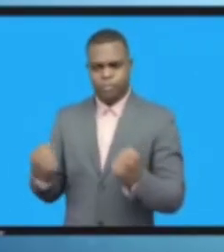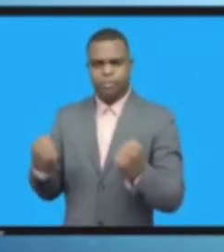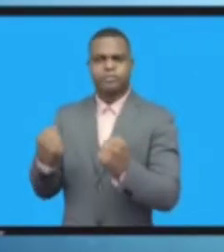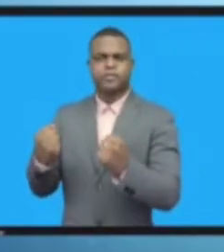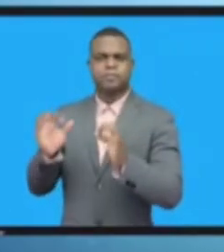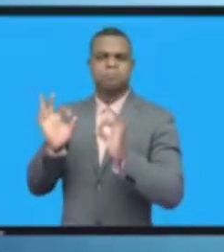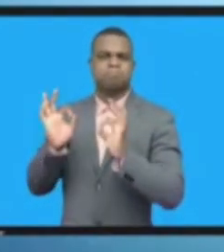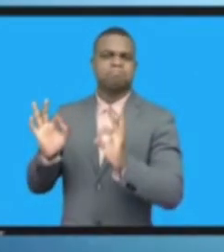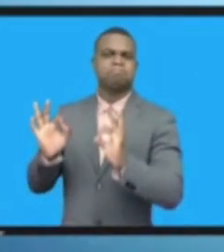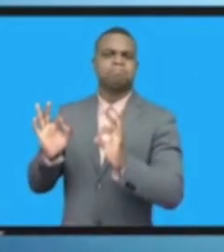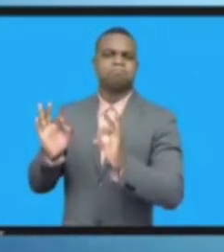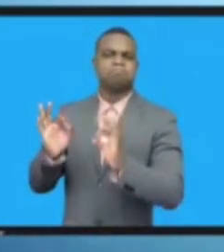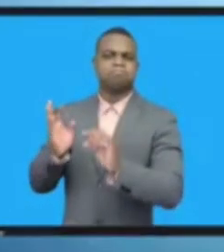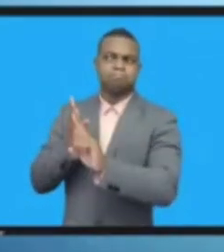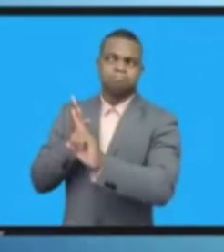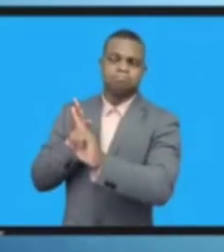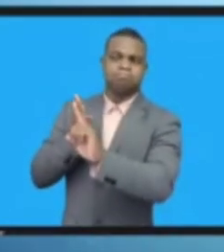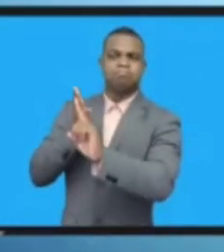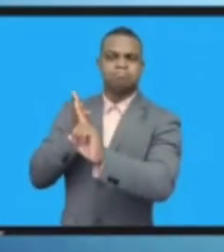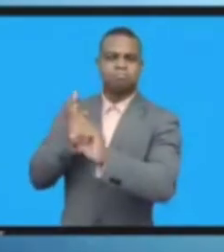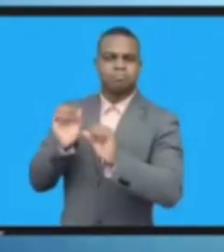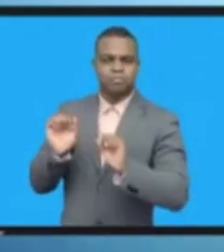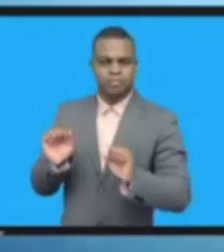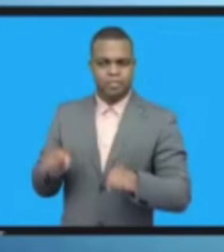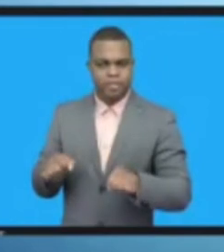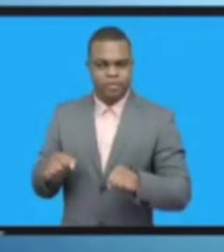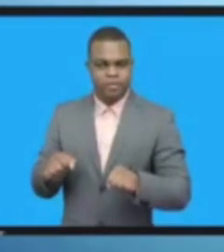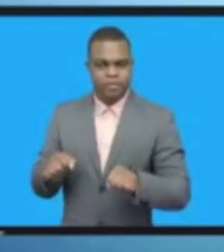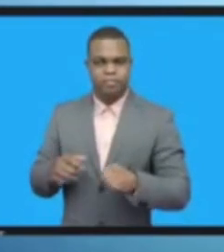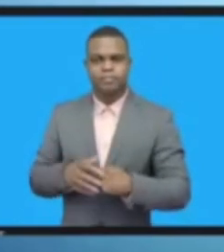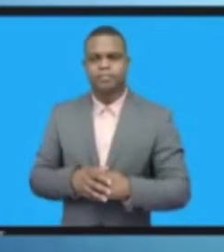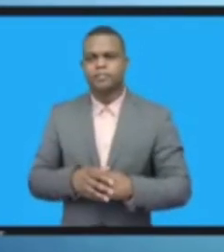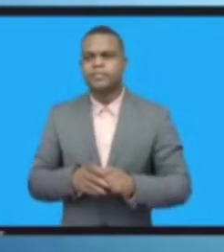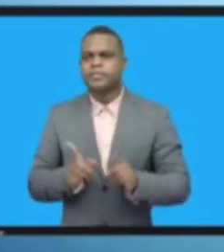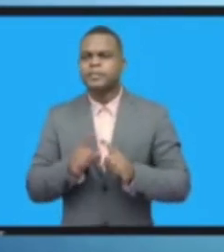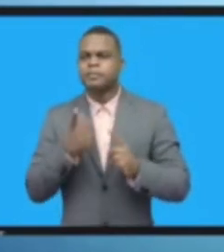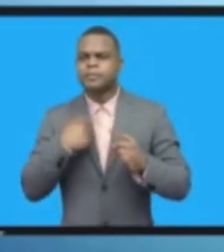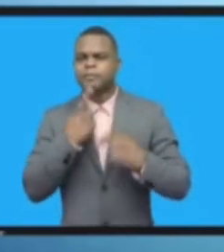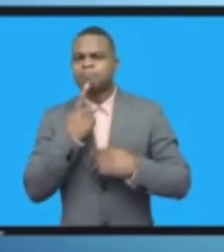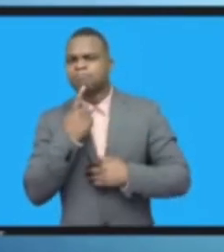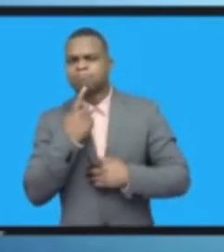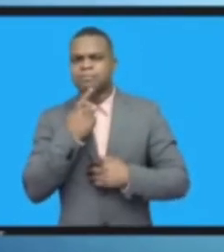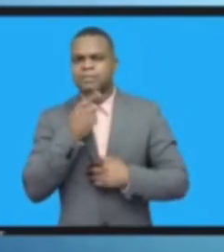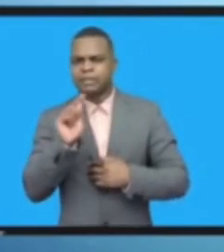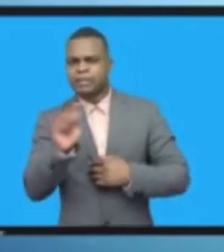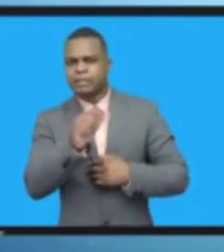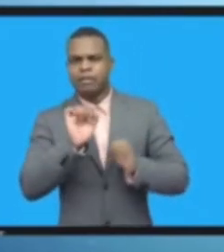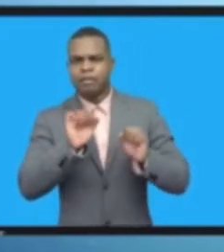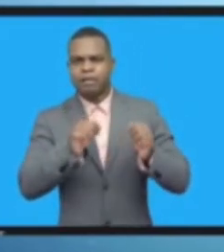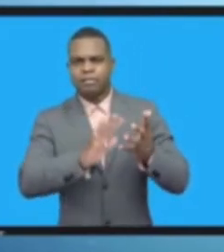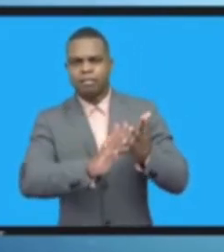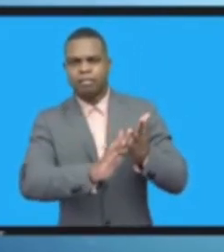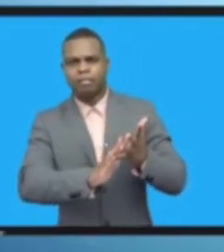بيئة منتجة إن العمل شخص بمنتدان وبفريق قيادته